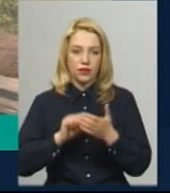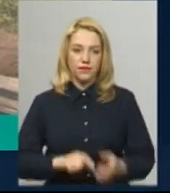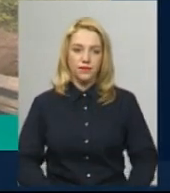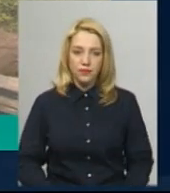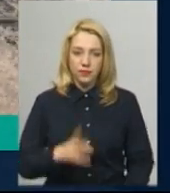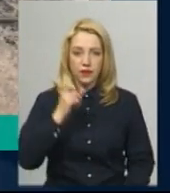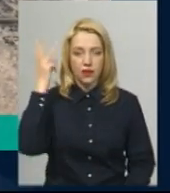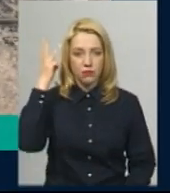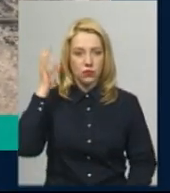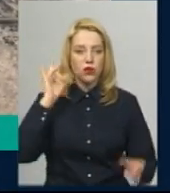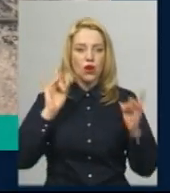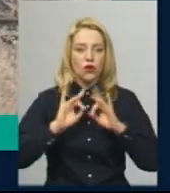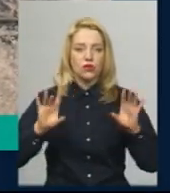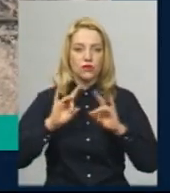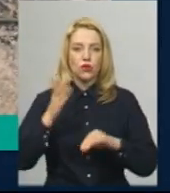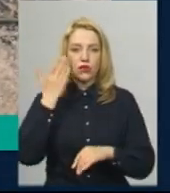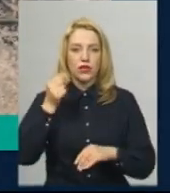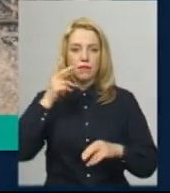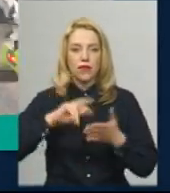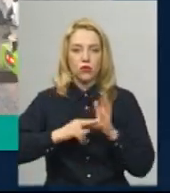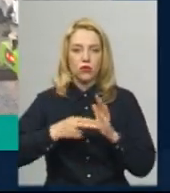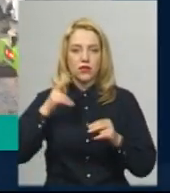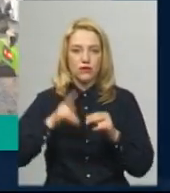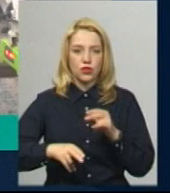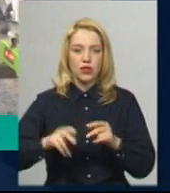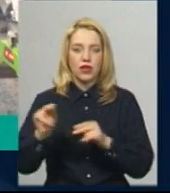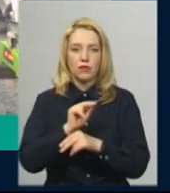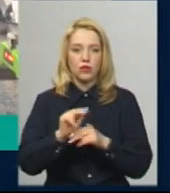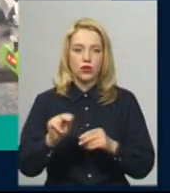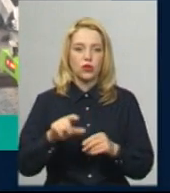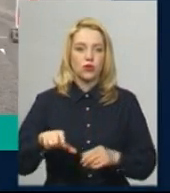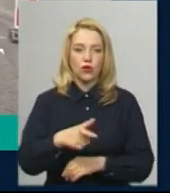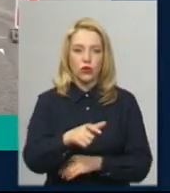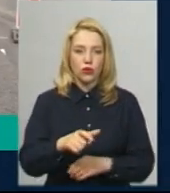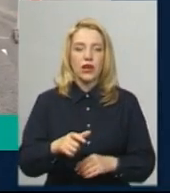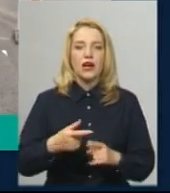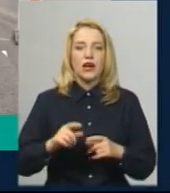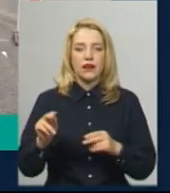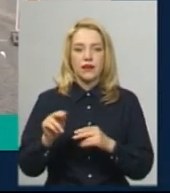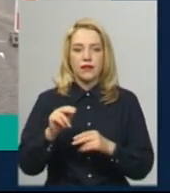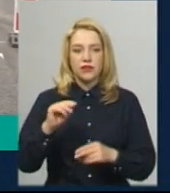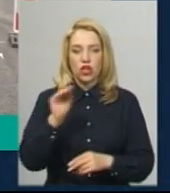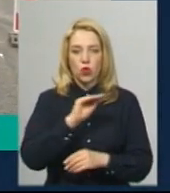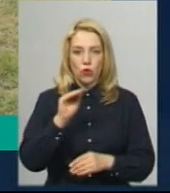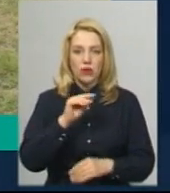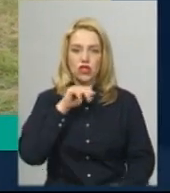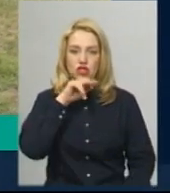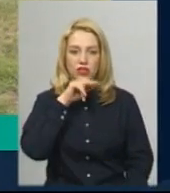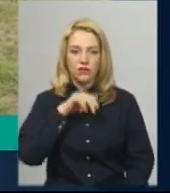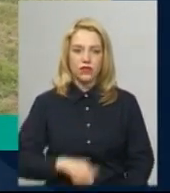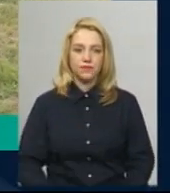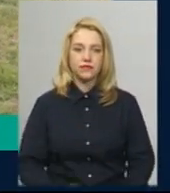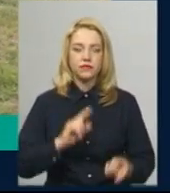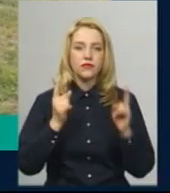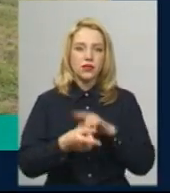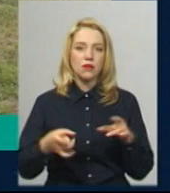Хмельниччині озвучили, коли планують завершити ремонт ділянки дороги державного значення Н-03 Житомир-Чернівці. Замість